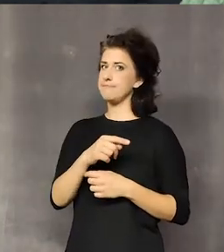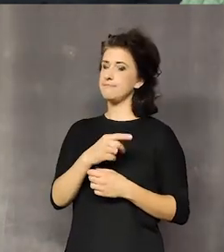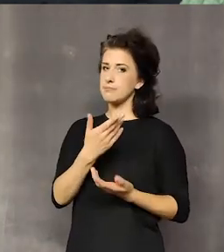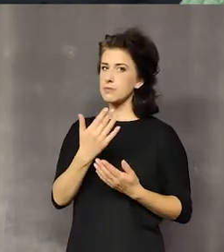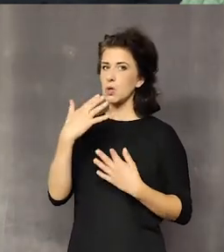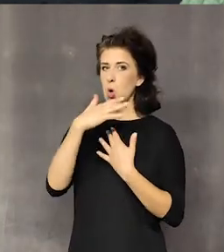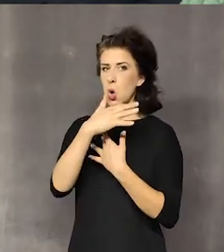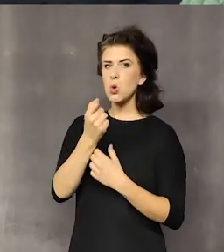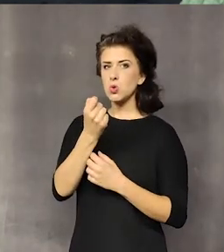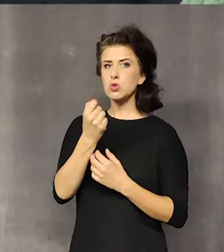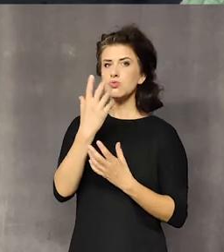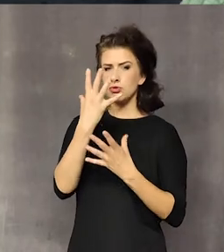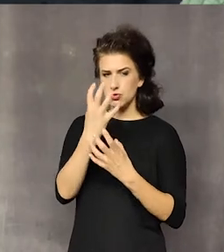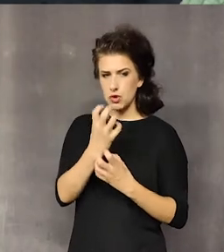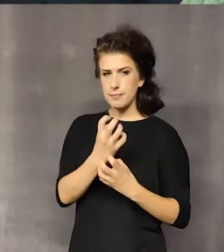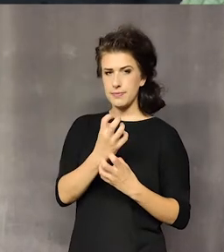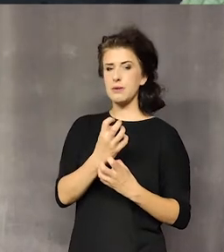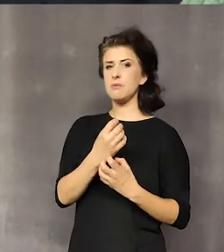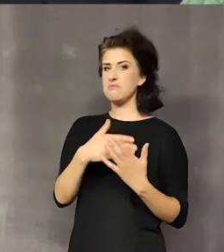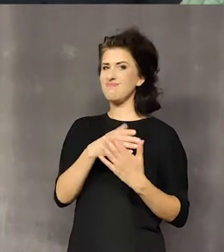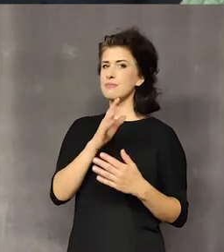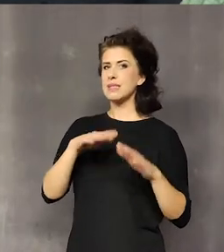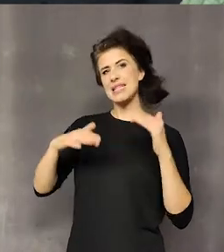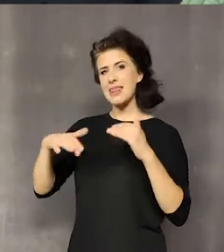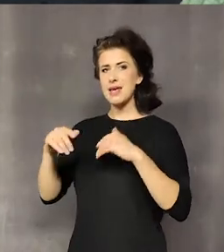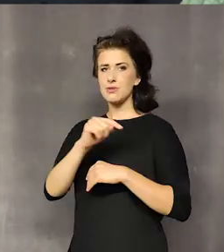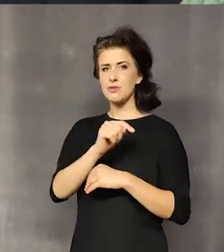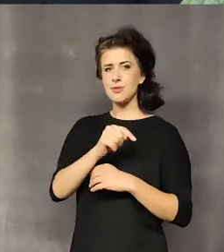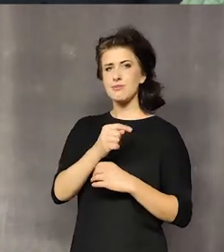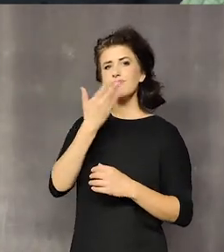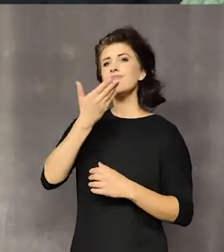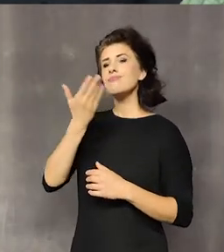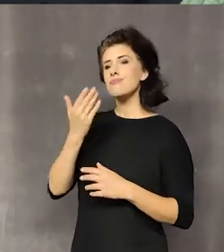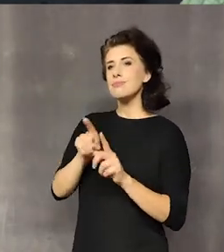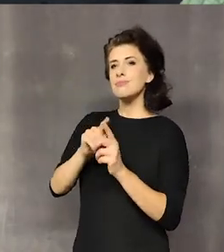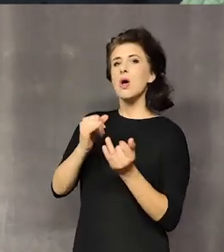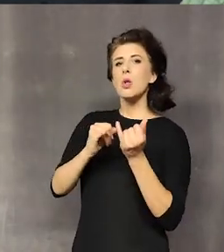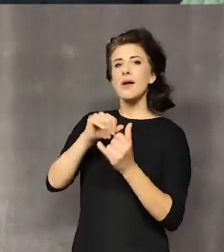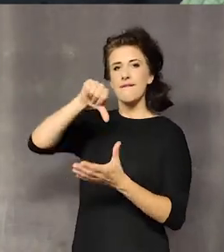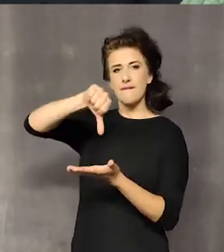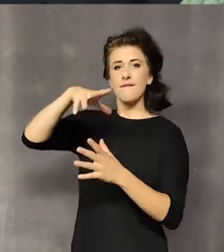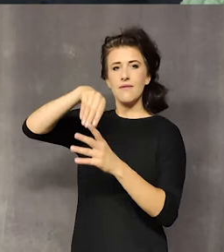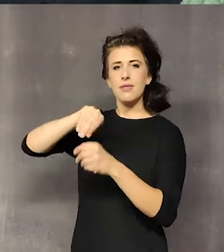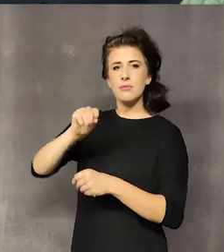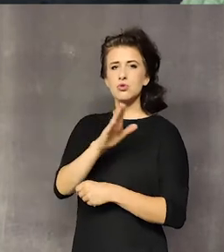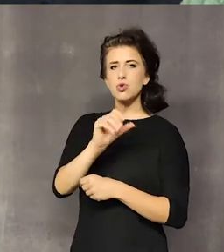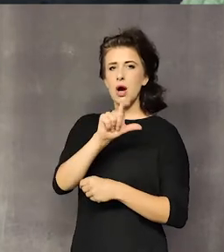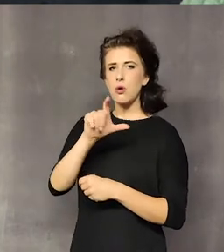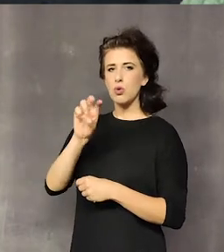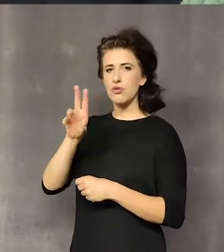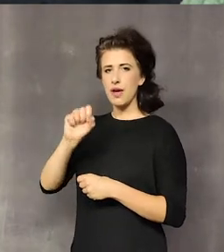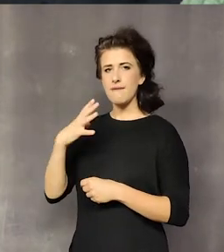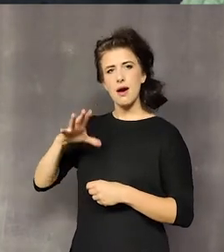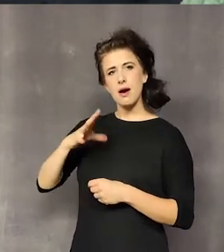po prostu ten kolor troszeczkę taki bardziej ciemny. I od tego chyba też zależy właśnie ten aromat i zawartość olejków. W szałwi chyba